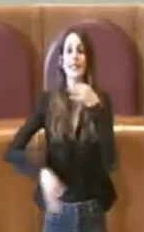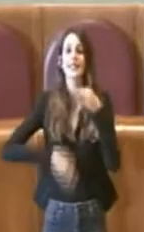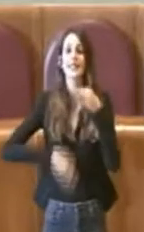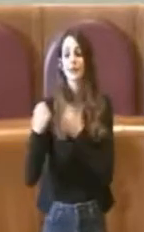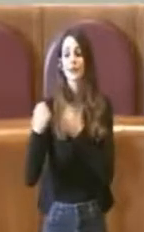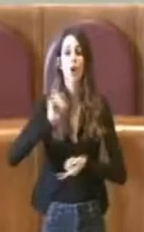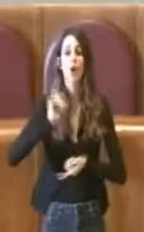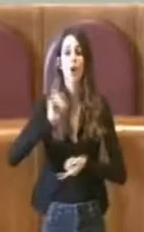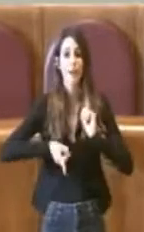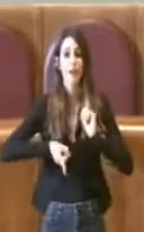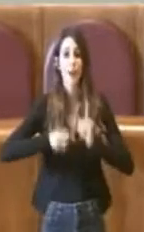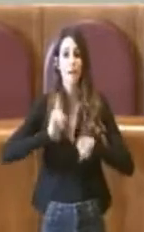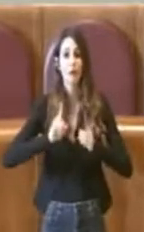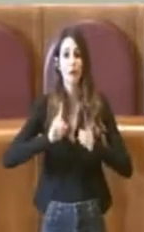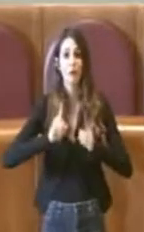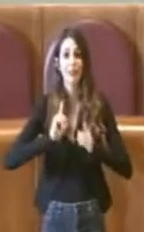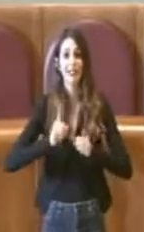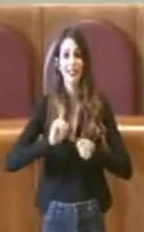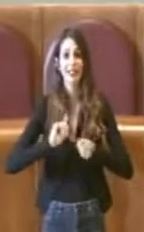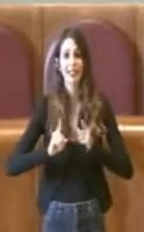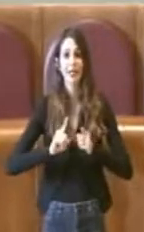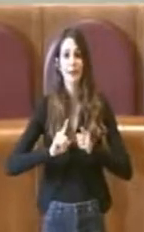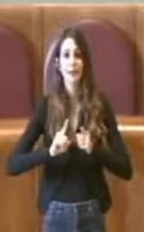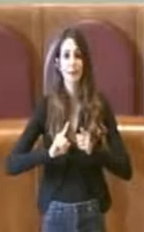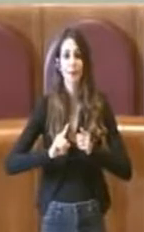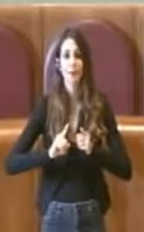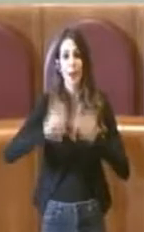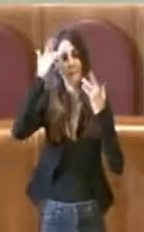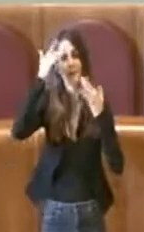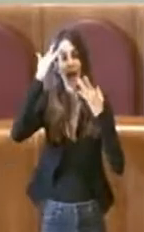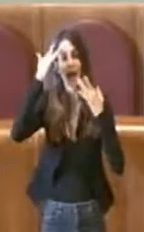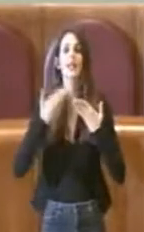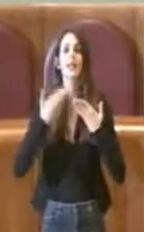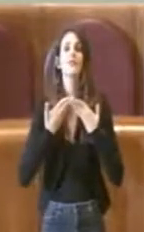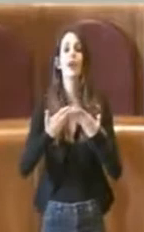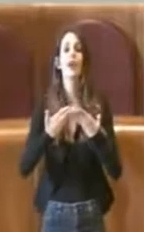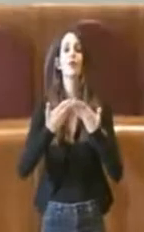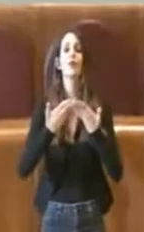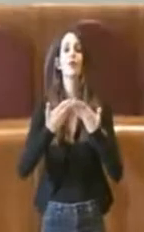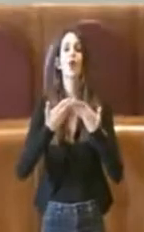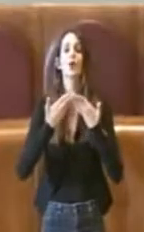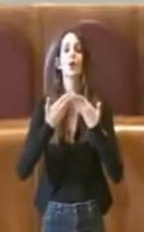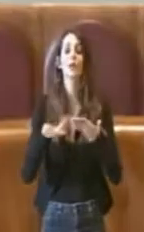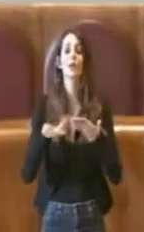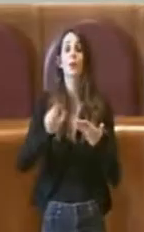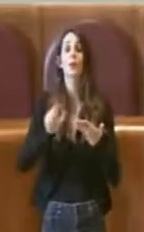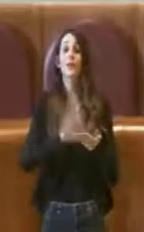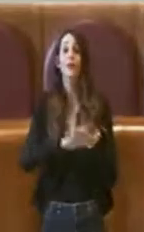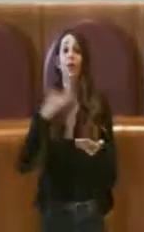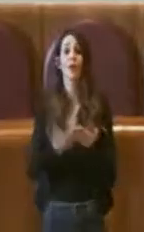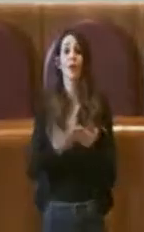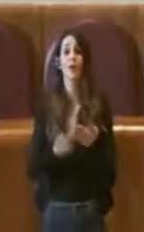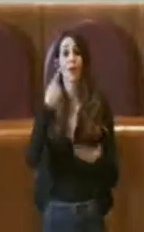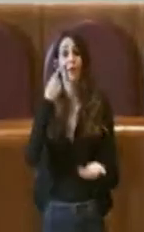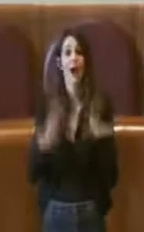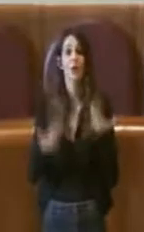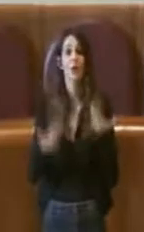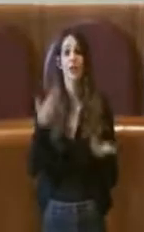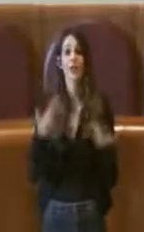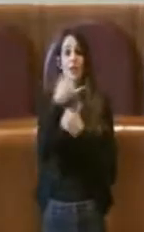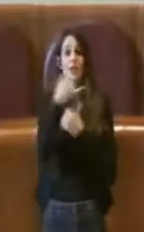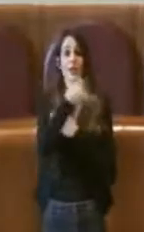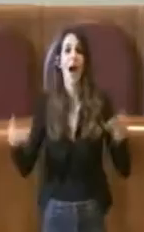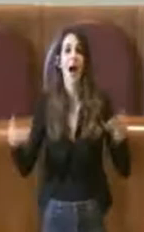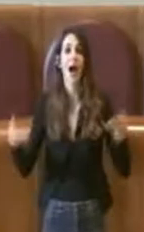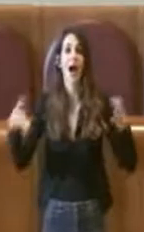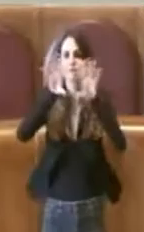commissione diedero comunque il loro parere favorevole proprio perché la valutazione finale e complessiva